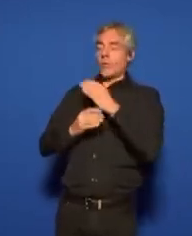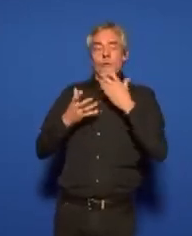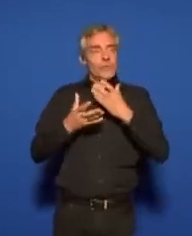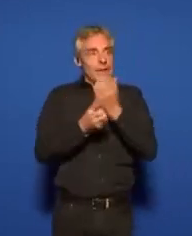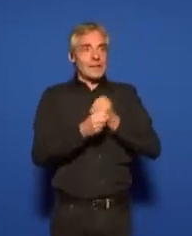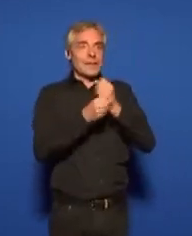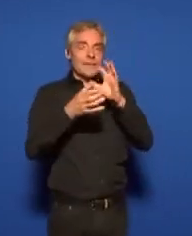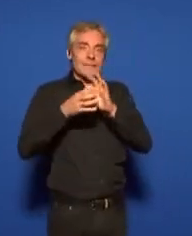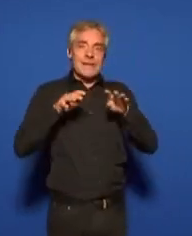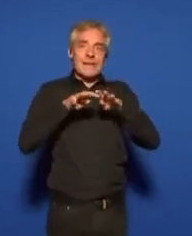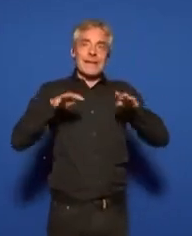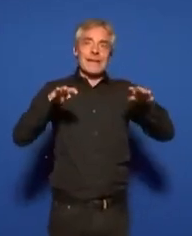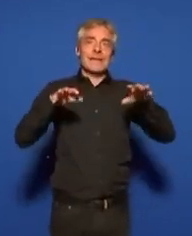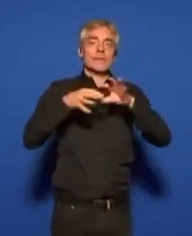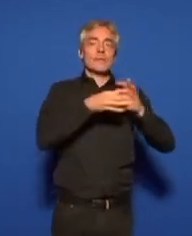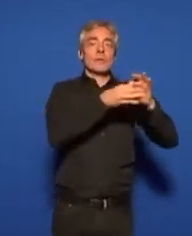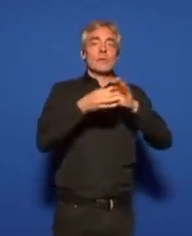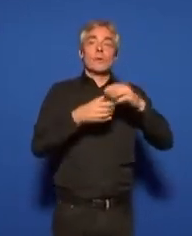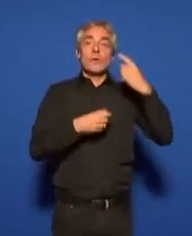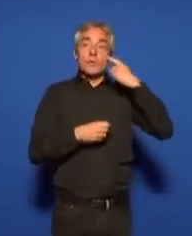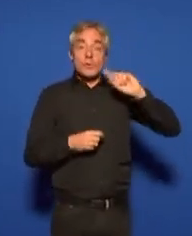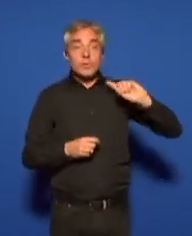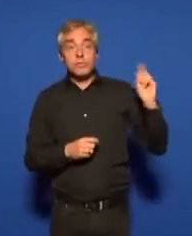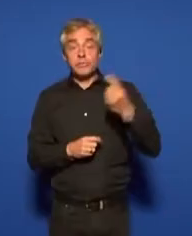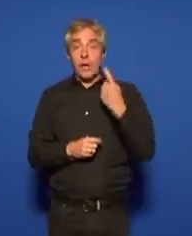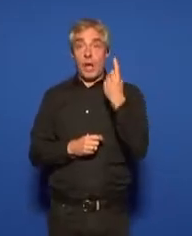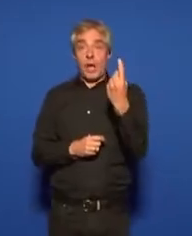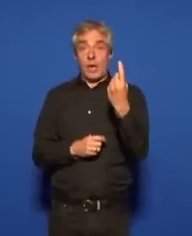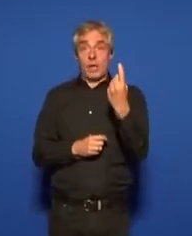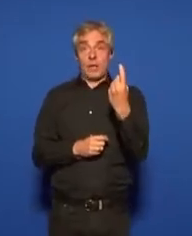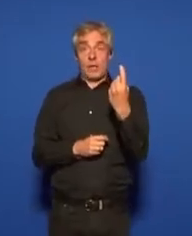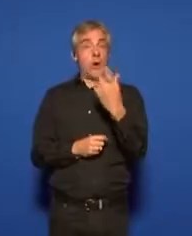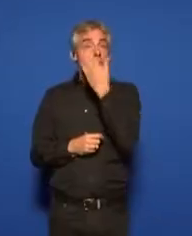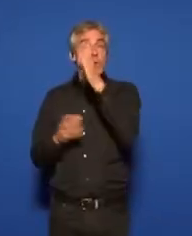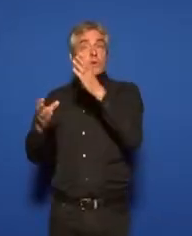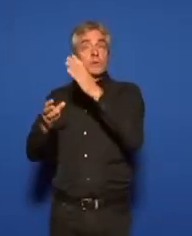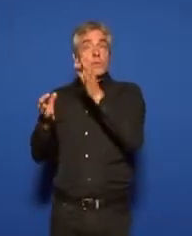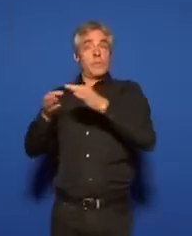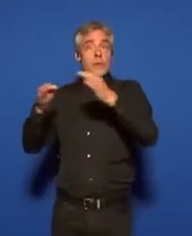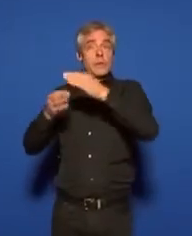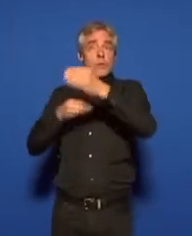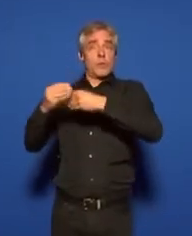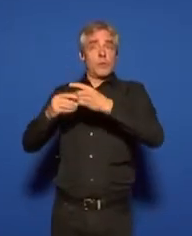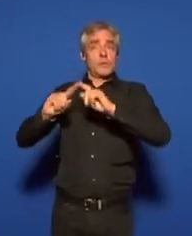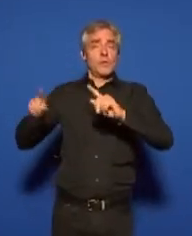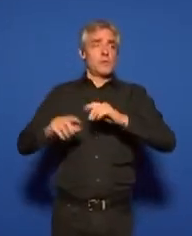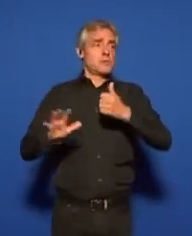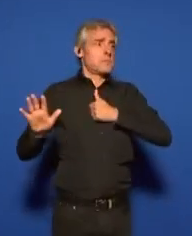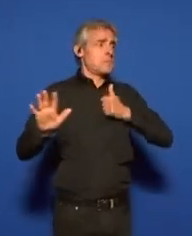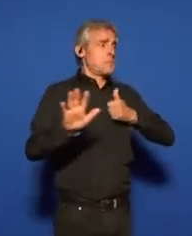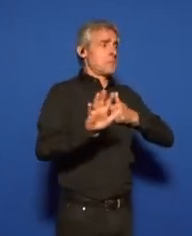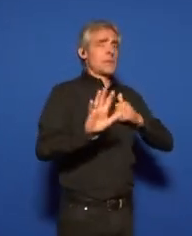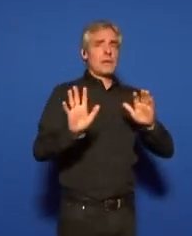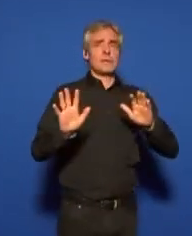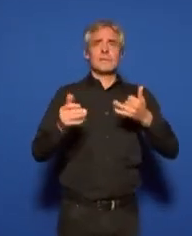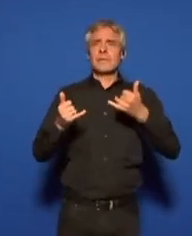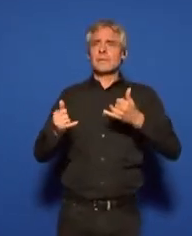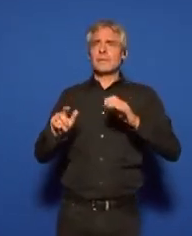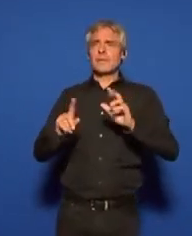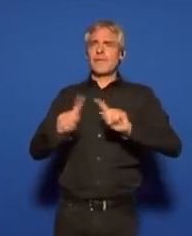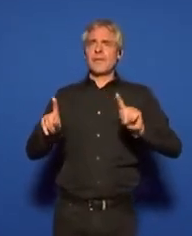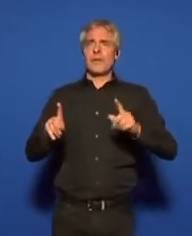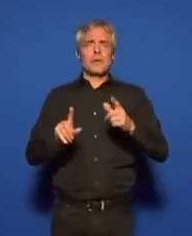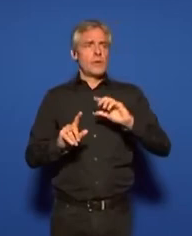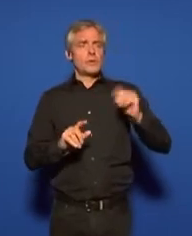solidaires, tous pour un, et pas comme les autres pays dans le monde, un système où c'est chacun pour soi, chacun